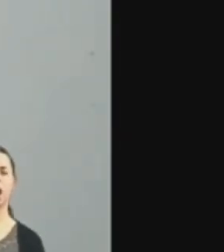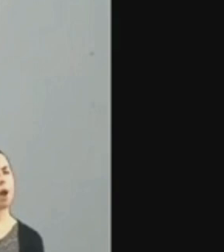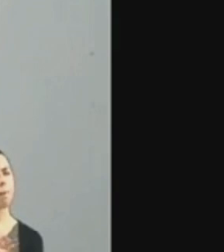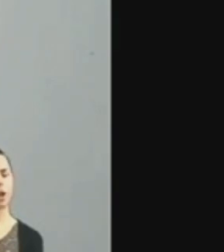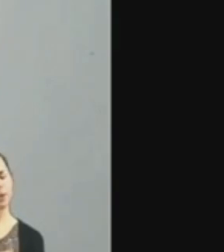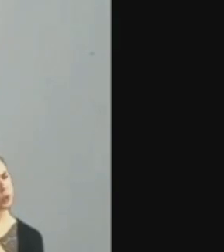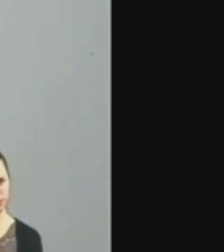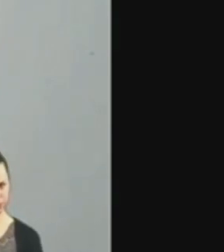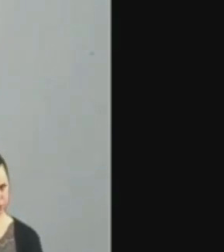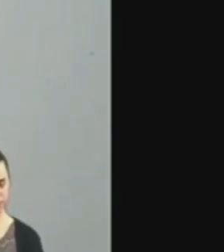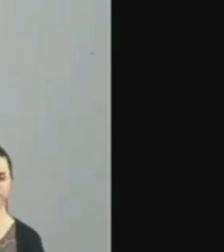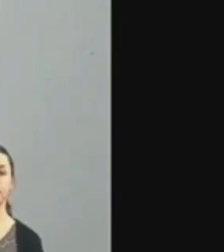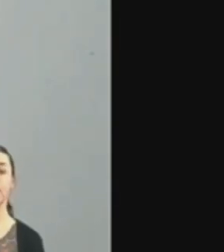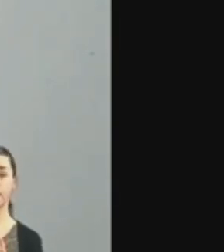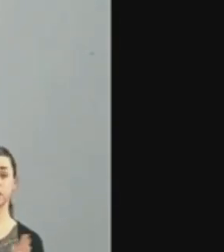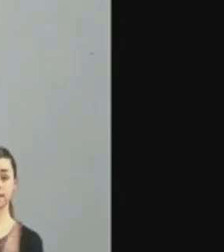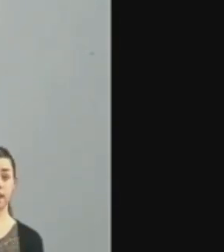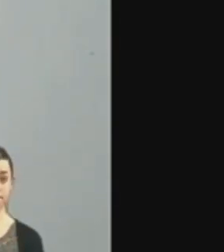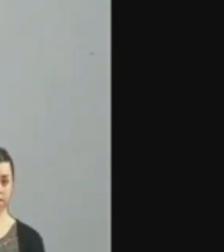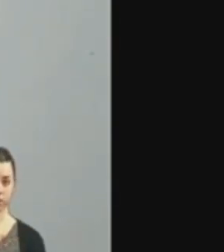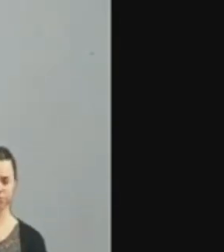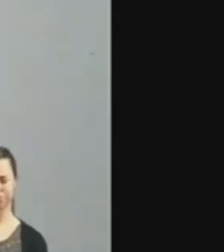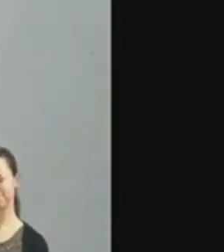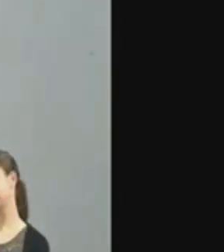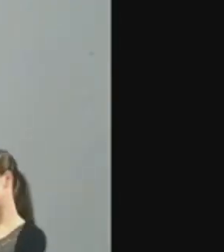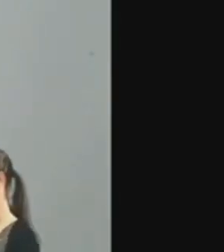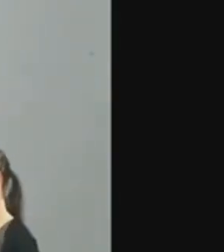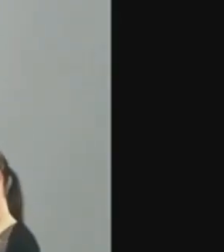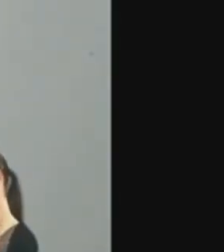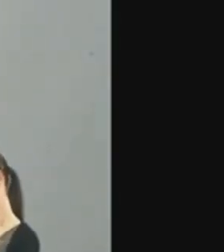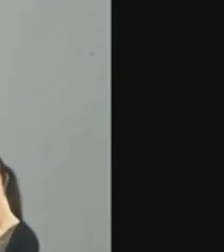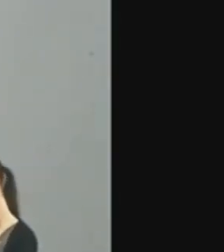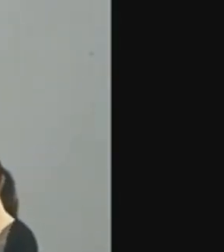Máme třeba znak večer. Poprosíme tlumočníka o ukázku.